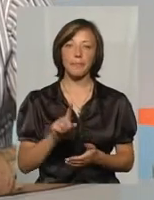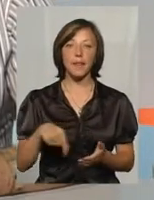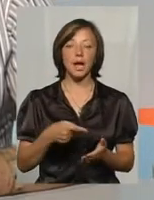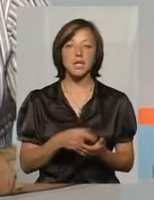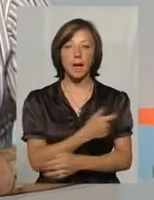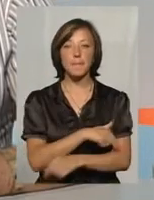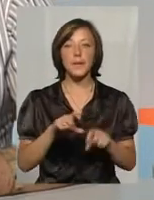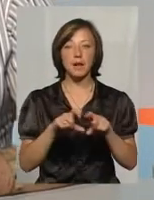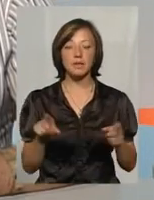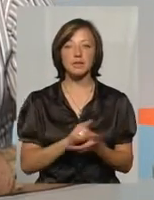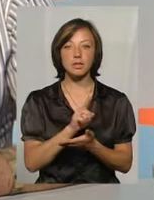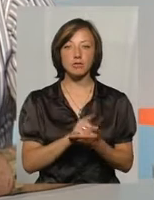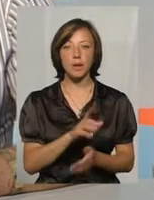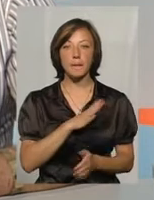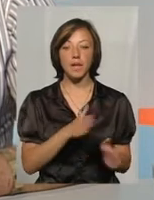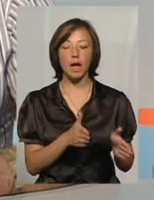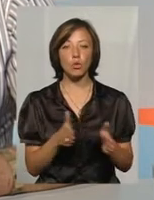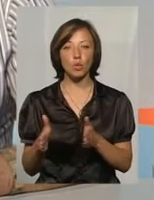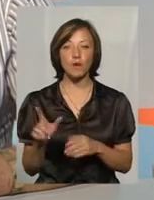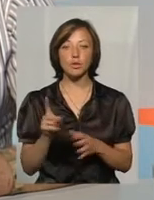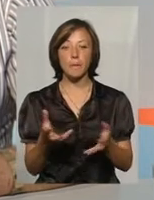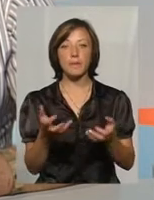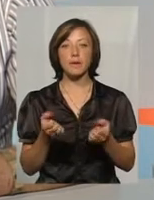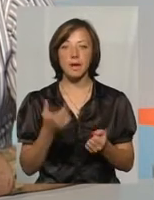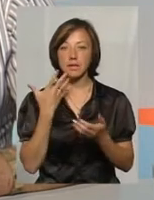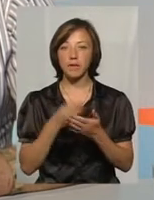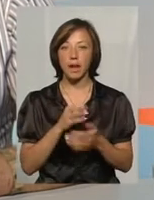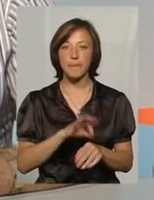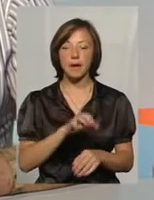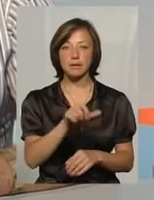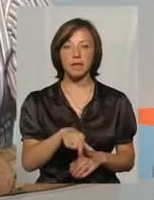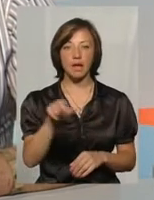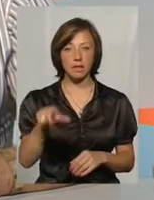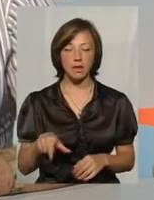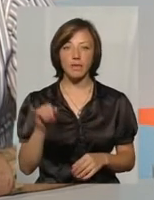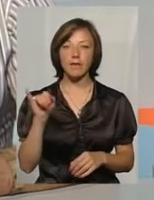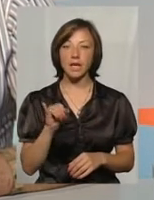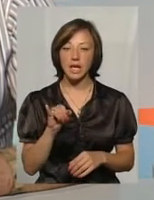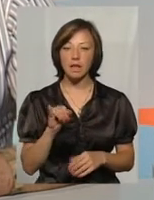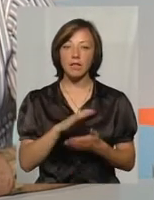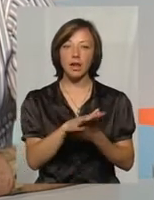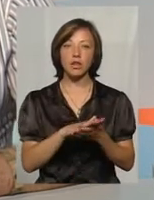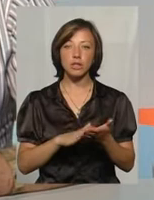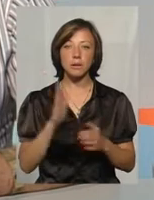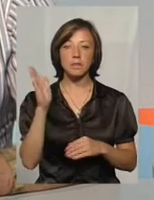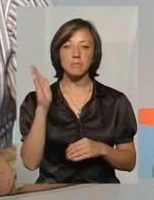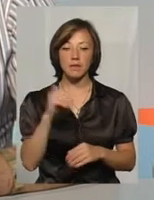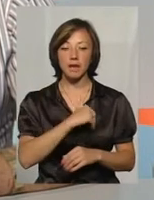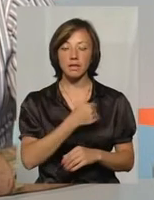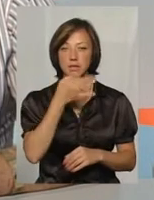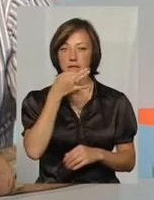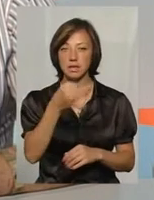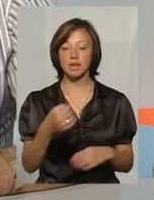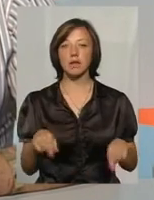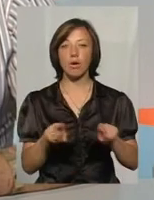больниця должна бути готова к тому, щоб принять своїх пацієнтів. І касательно дальнішої перспективи, хотілося б сказати